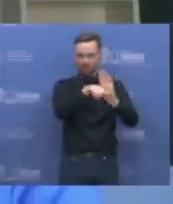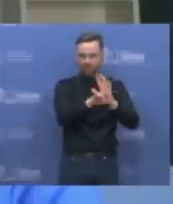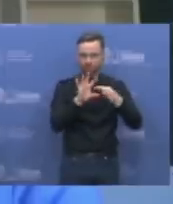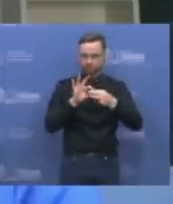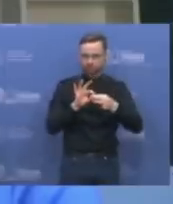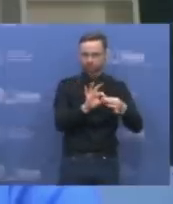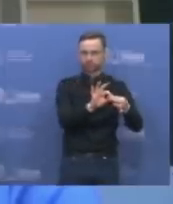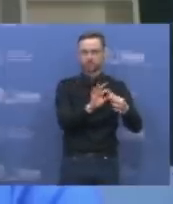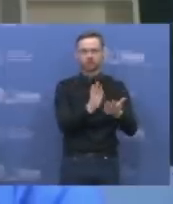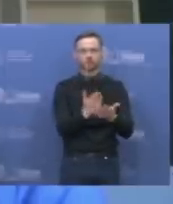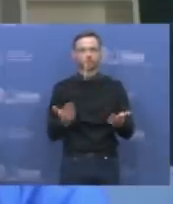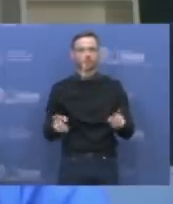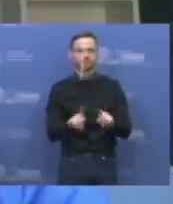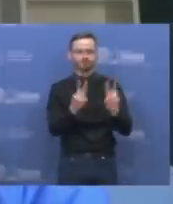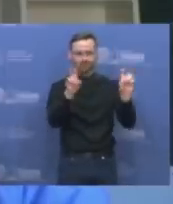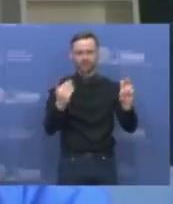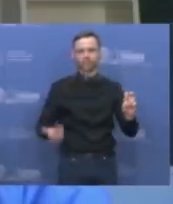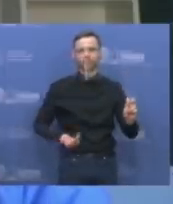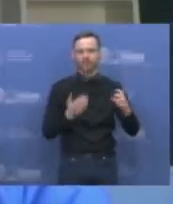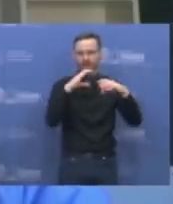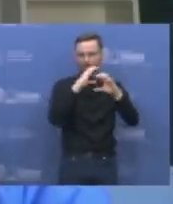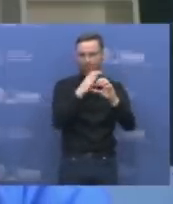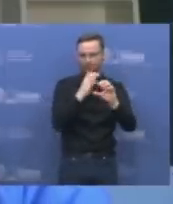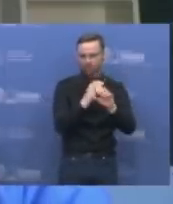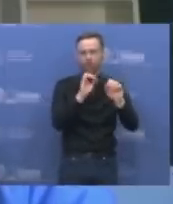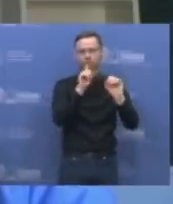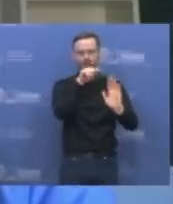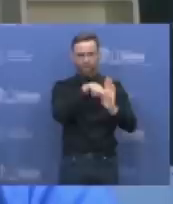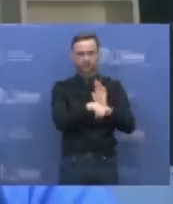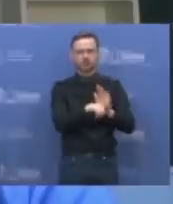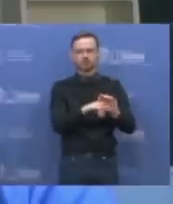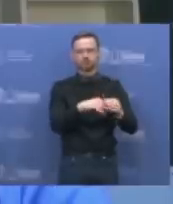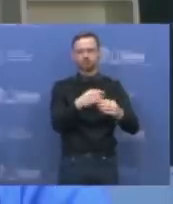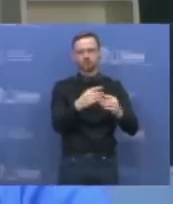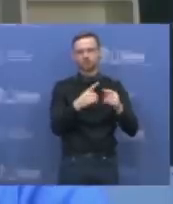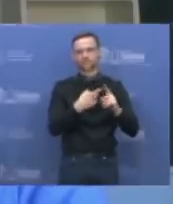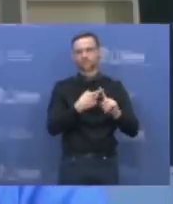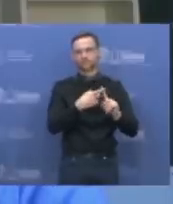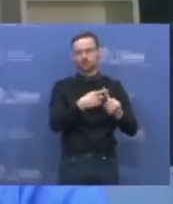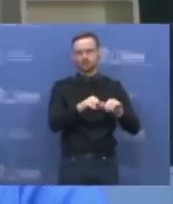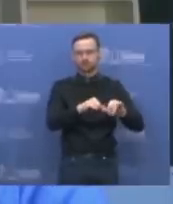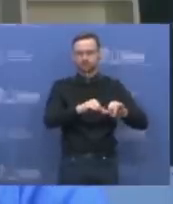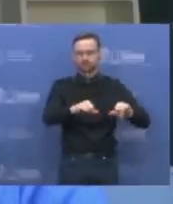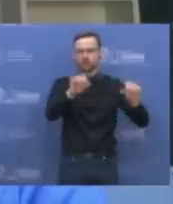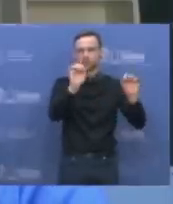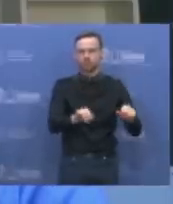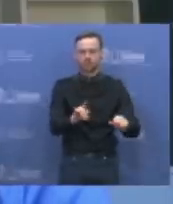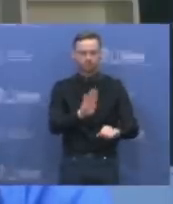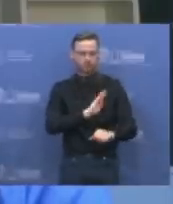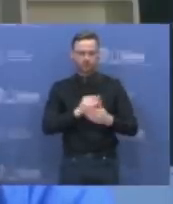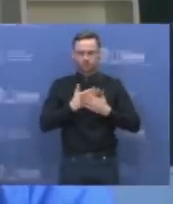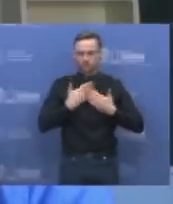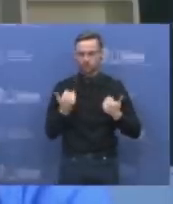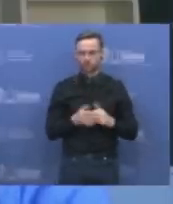sakyti, gyvo laboratoriją, kurie sukelia chronišką infekciją, lėdžia jums keistis, bet jų neužmuša. Ir vienas toks